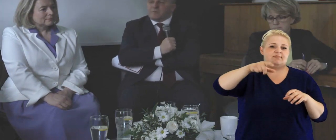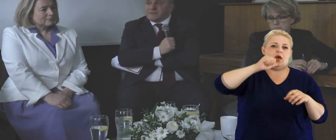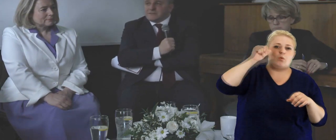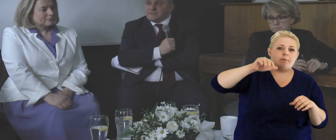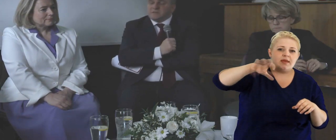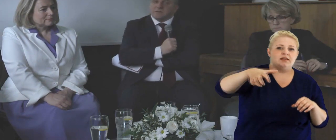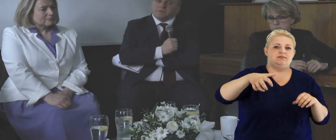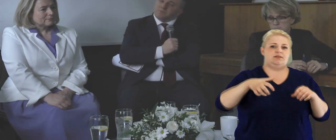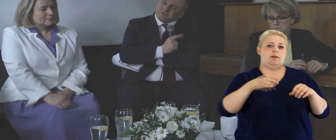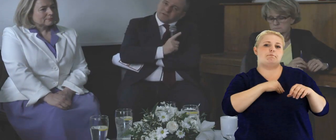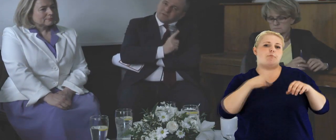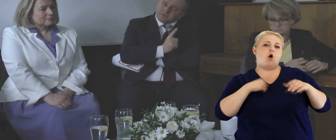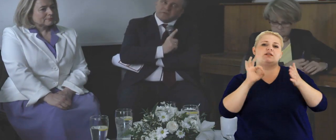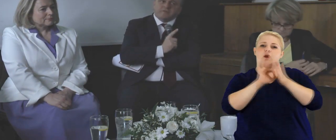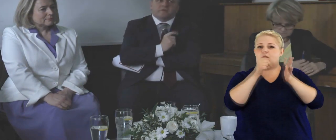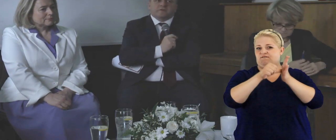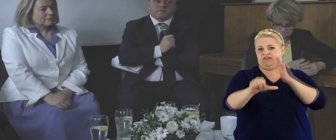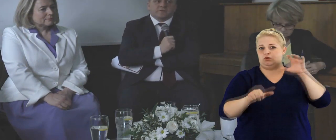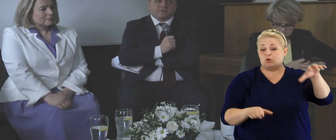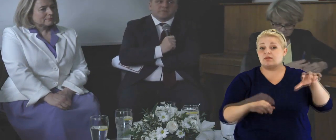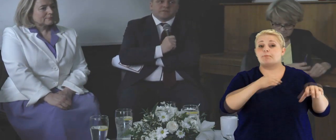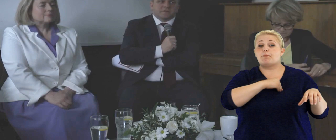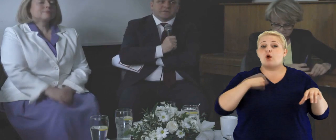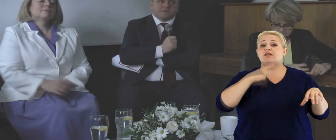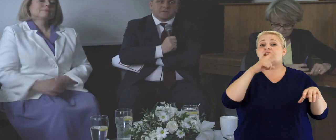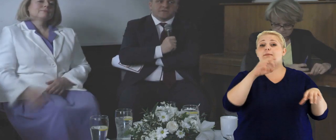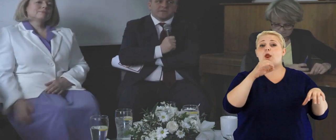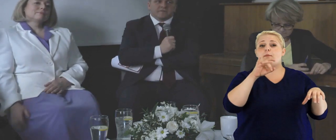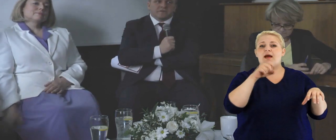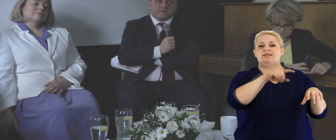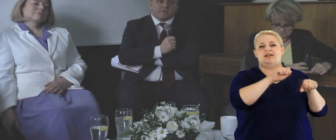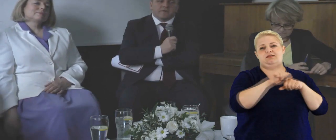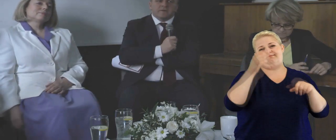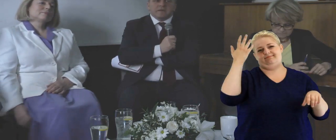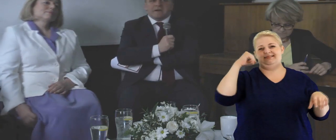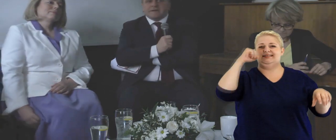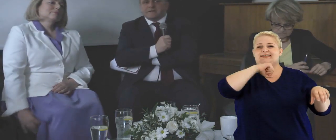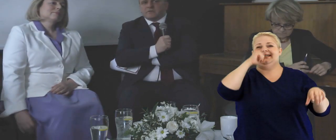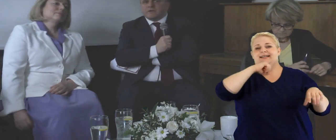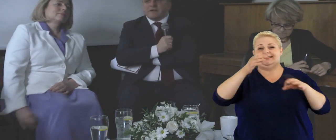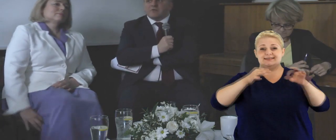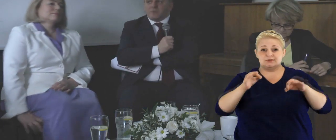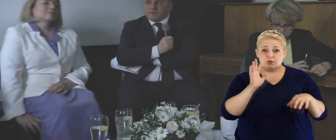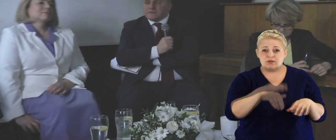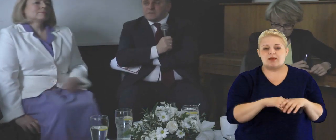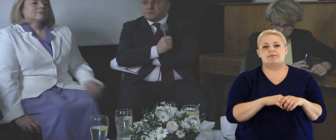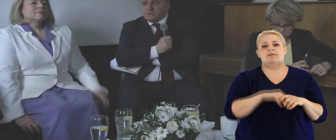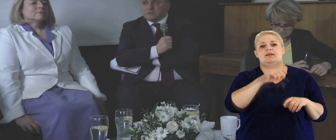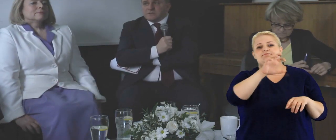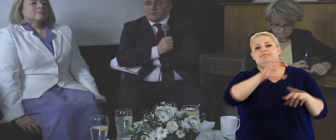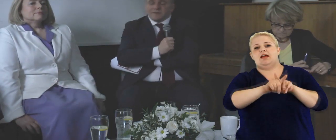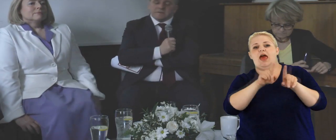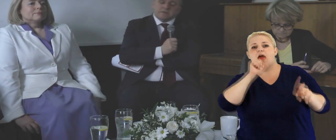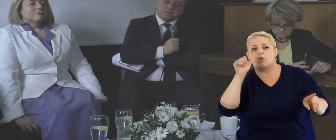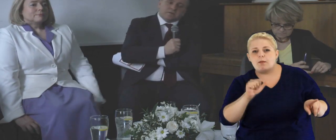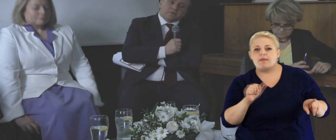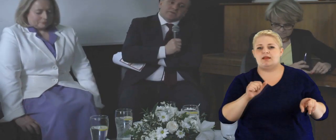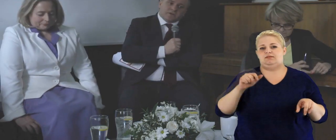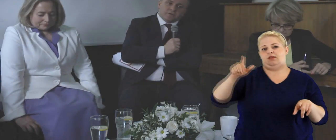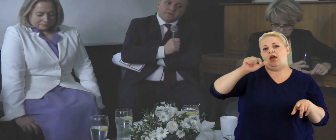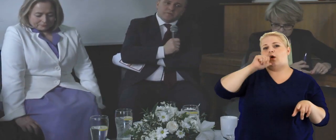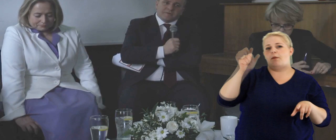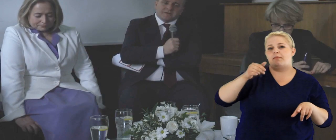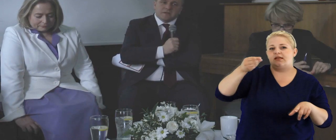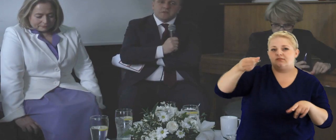niektóre europejskie, Polska tu jest akurat wyjątkiem, Polska dyplomacja jest dość staroświecka w tej sprawie, ale niektóre europejskie, unijne dyplomacje i